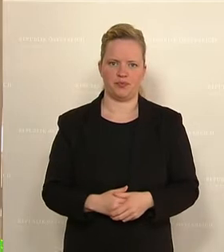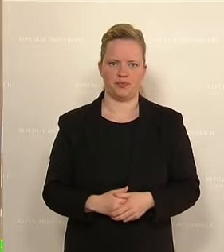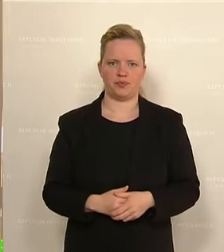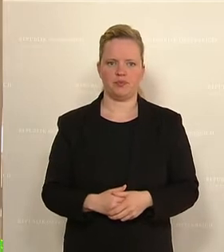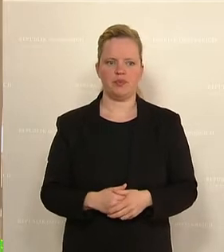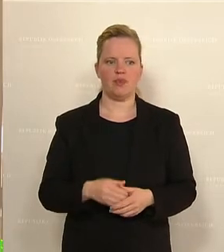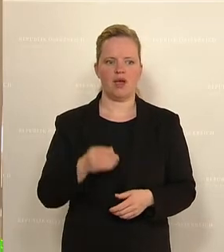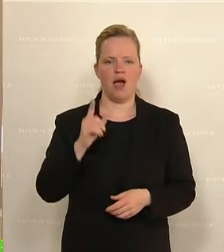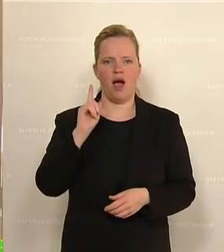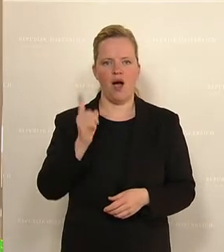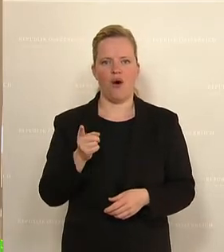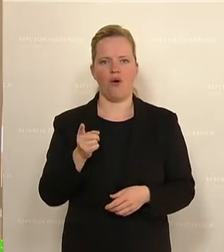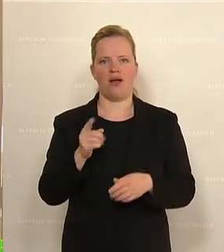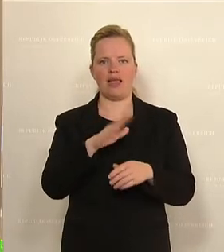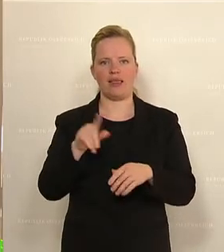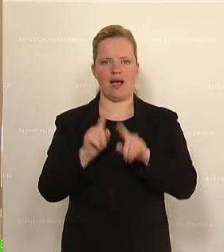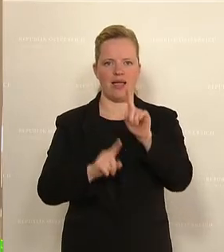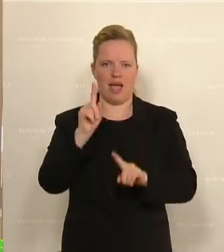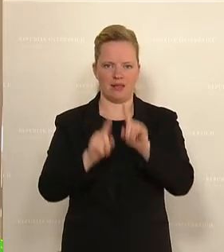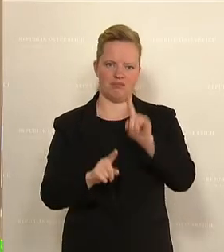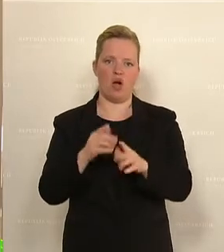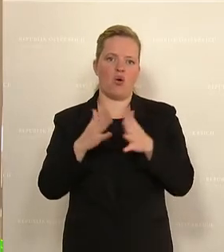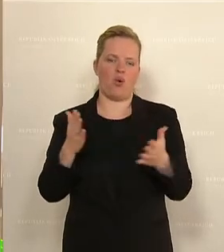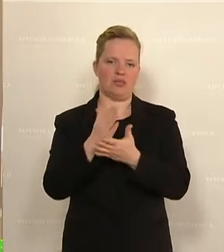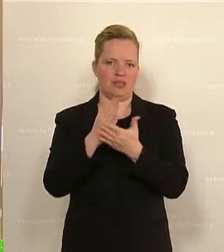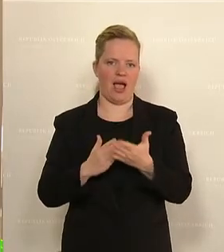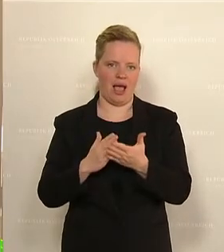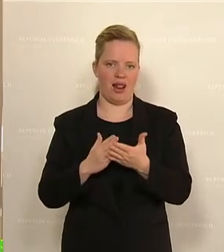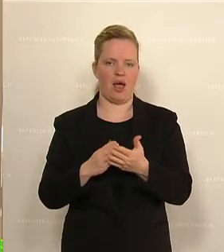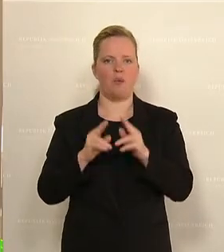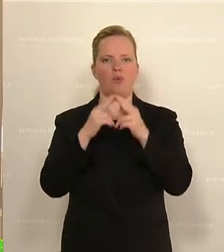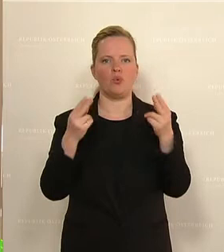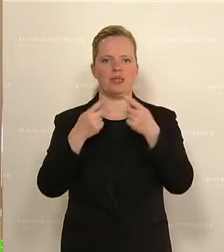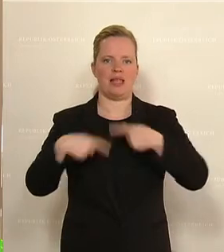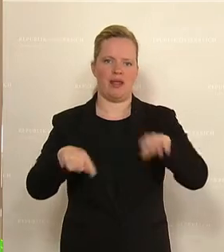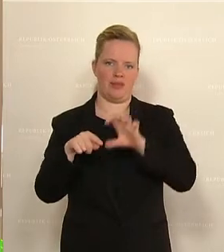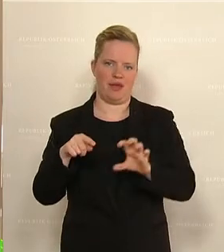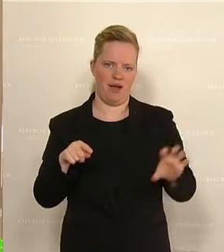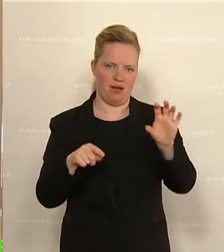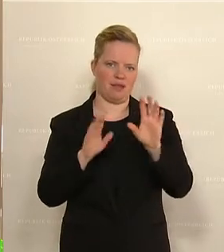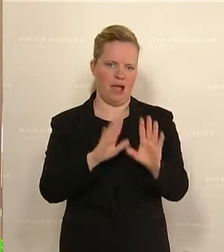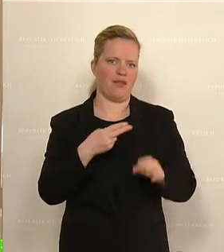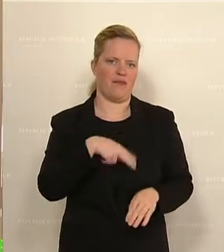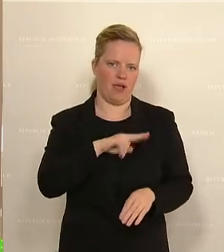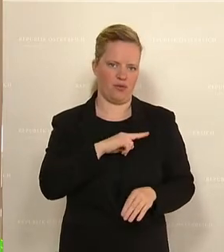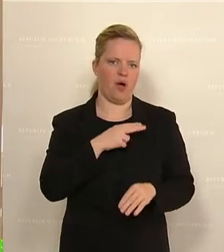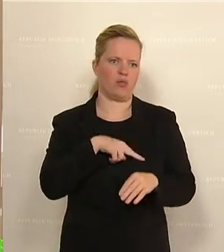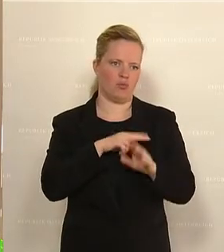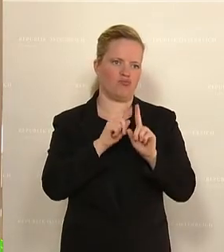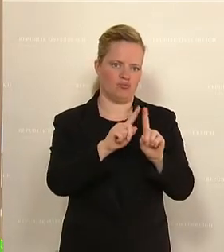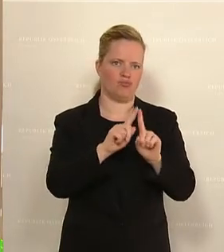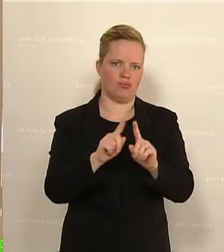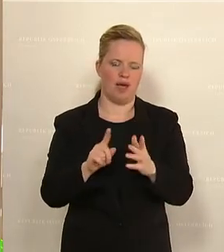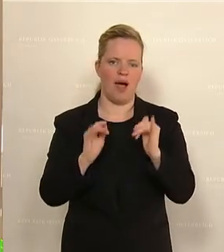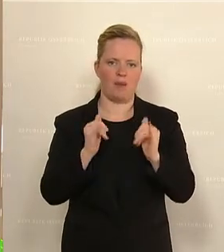Kindergärten zum größten Teil in der Verantwortung der Bundesländer liegen, fordere ich Sie, Herr